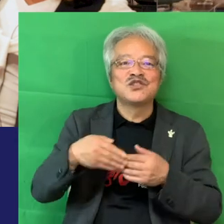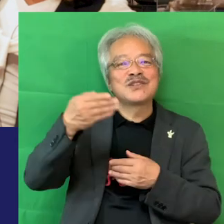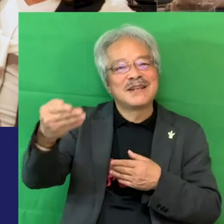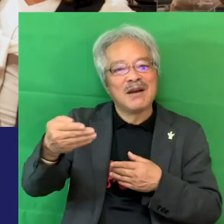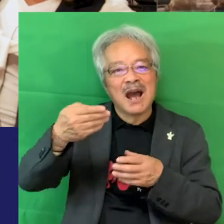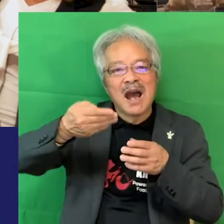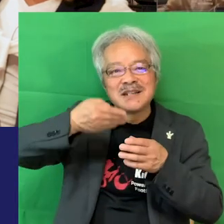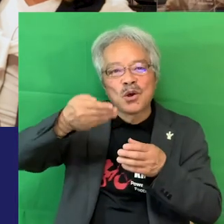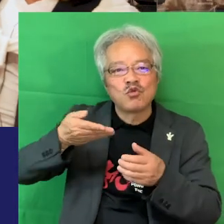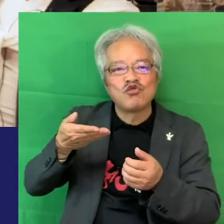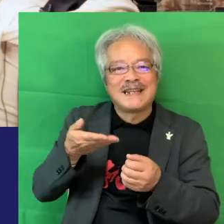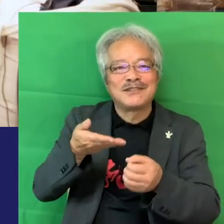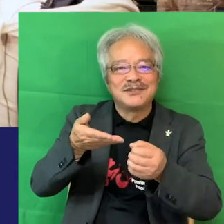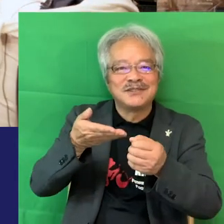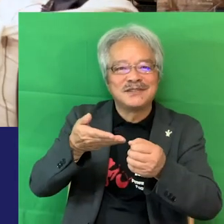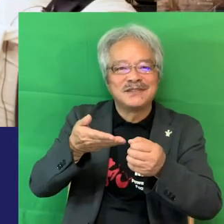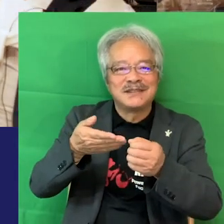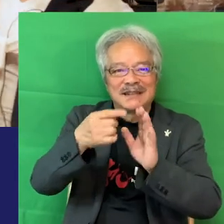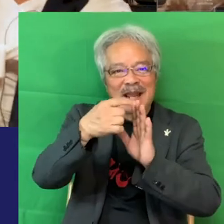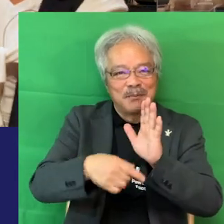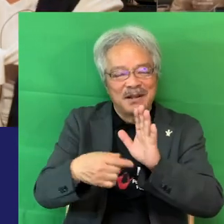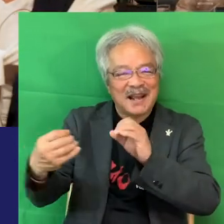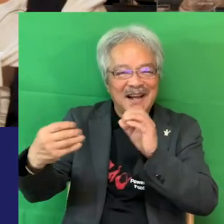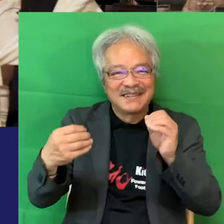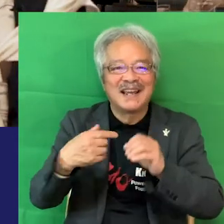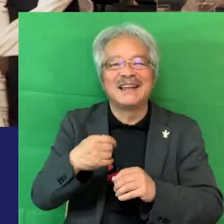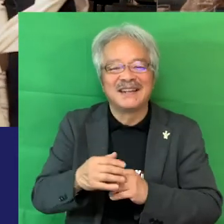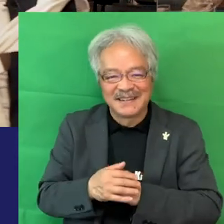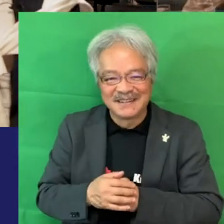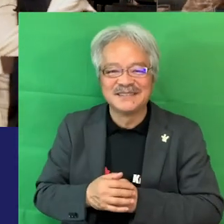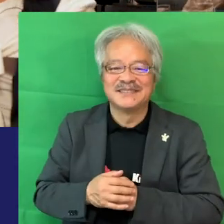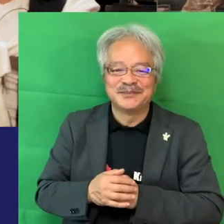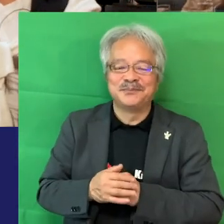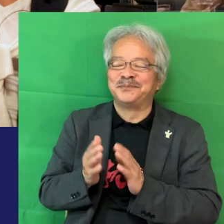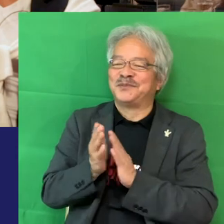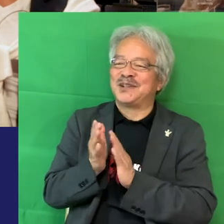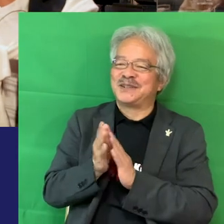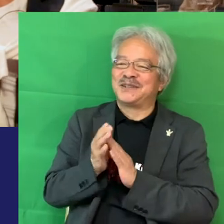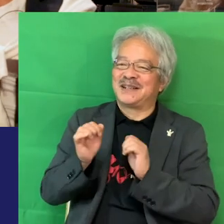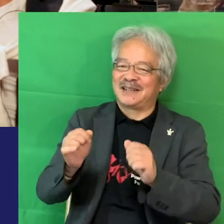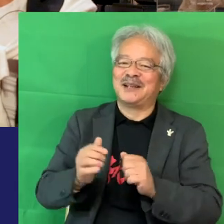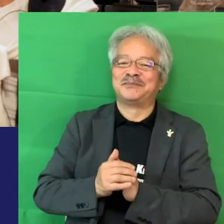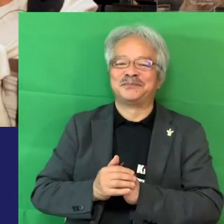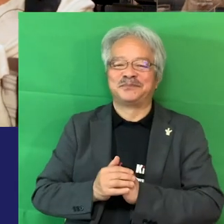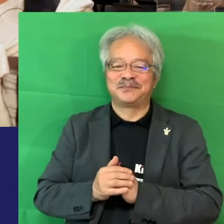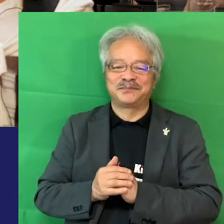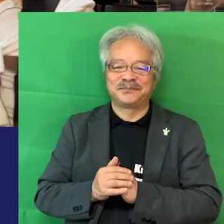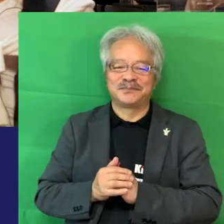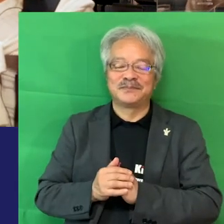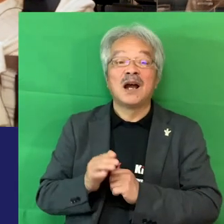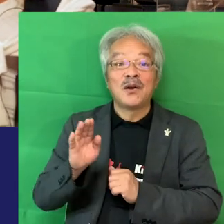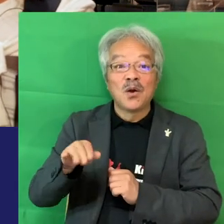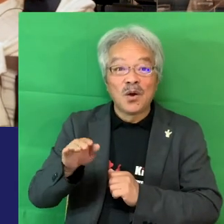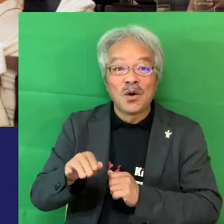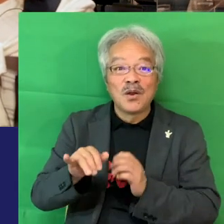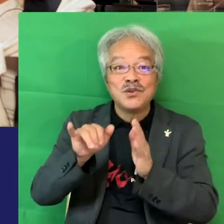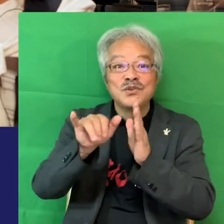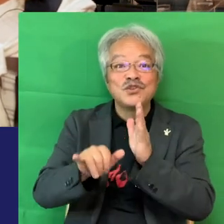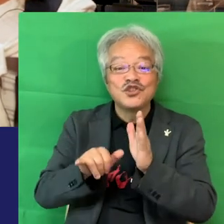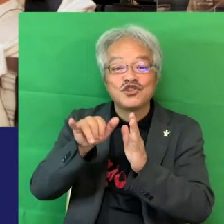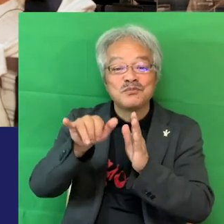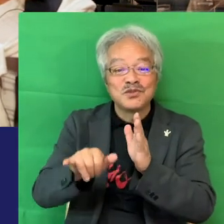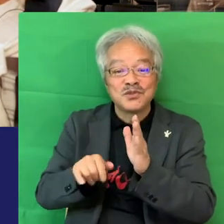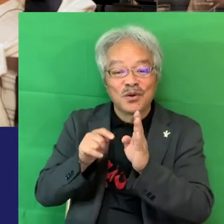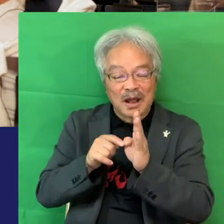これやりましょうよこれやったーやったーやりましょうよあのーyoutube